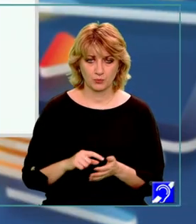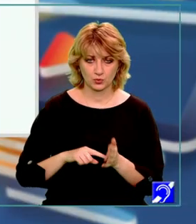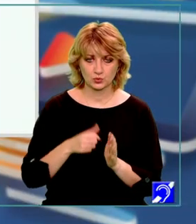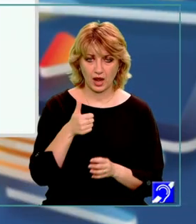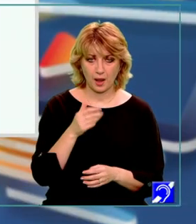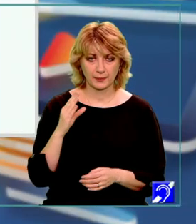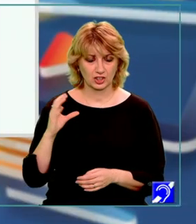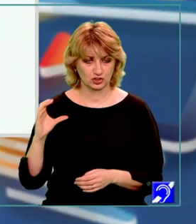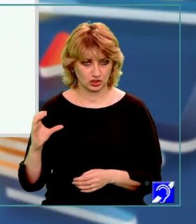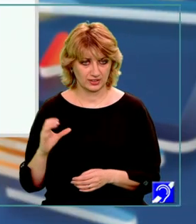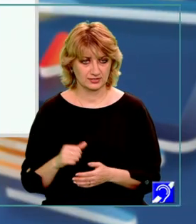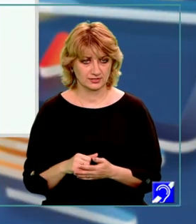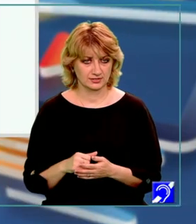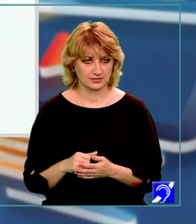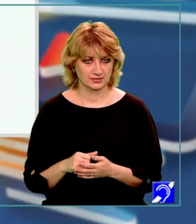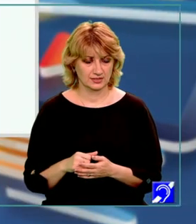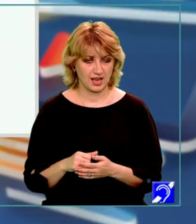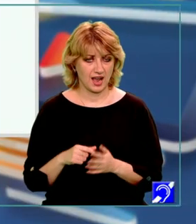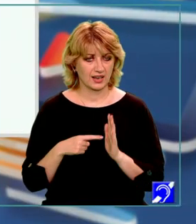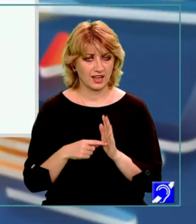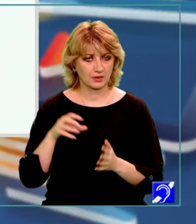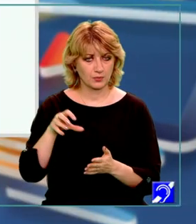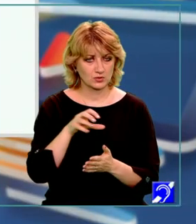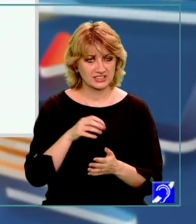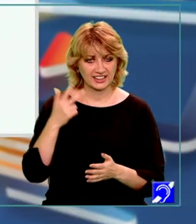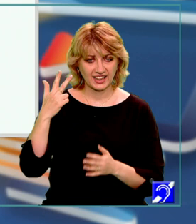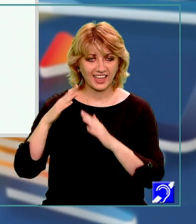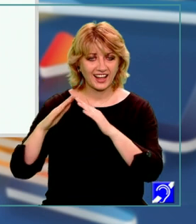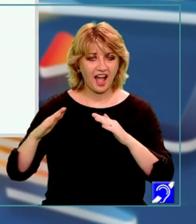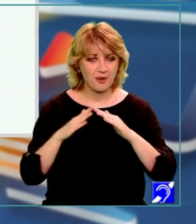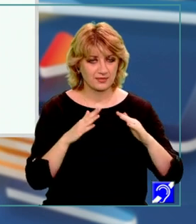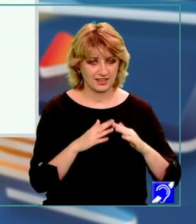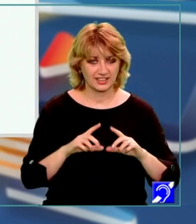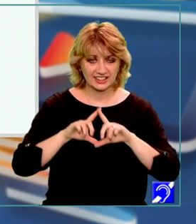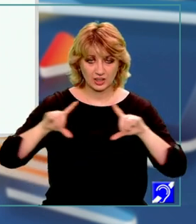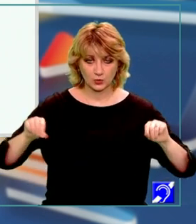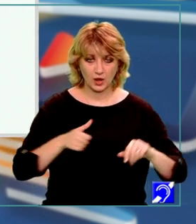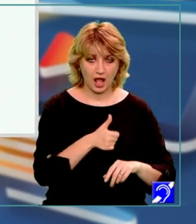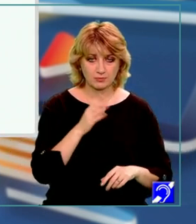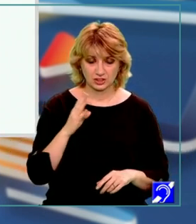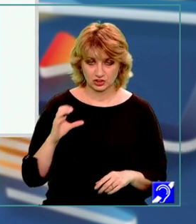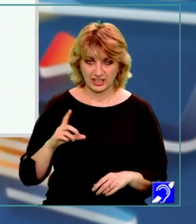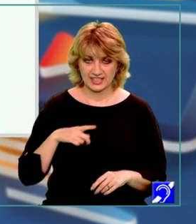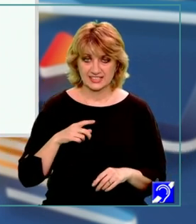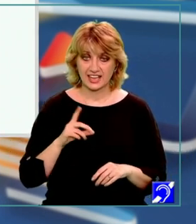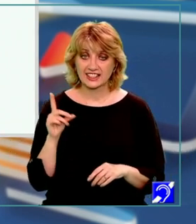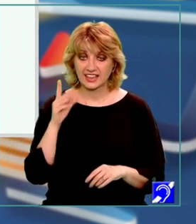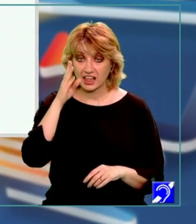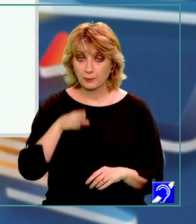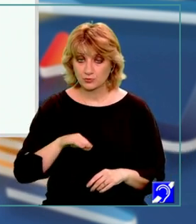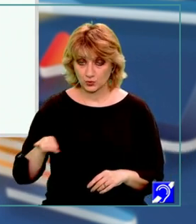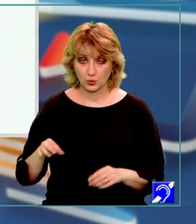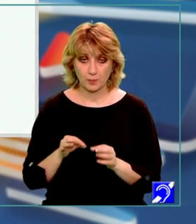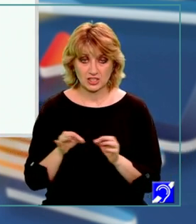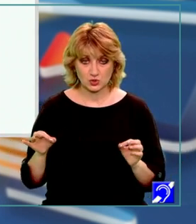și C marchează poziția a trei cabane. Triunghiul A, B, C este dreptunghic cu măsura